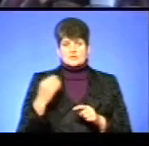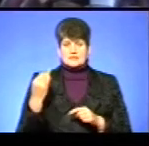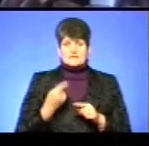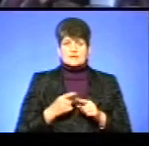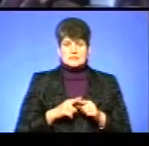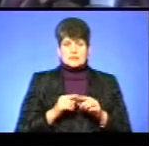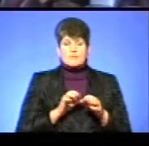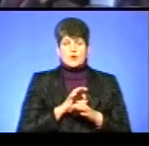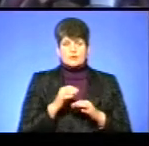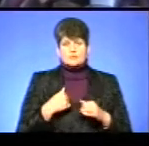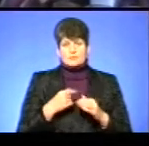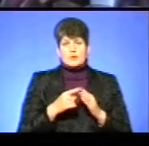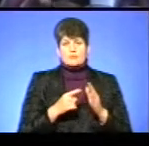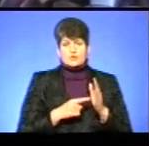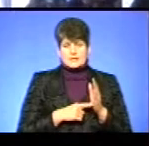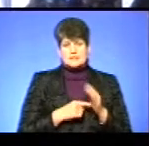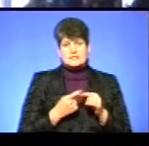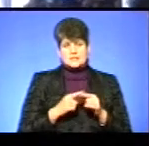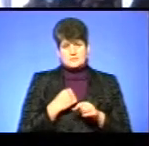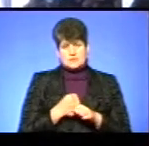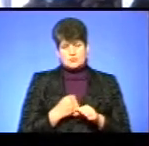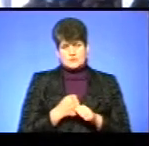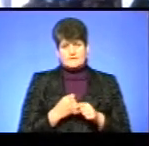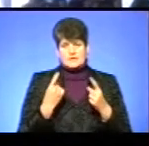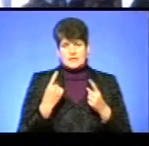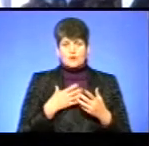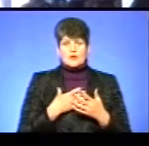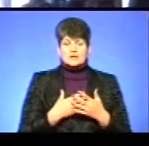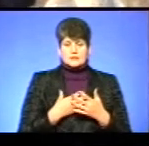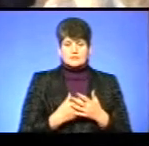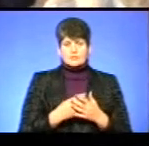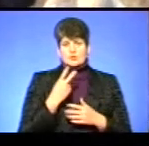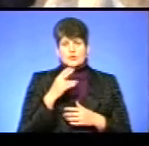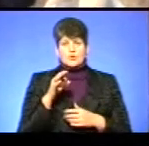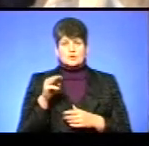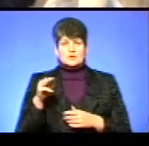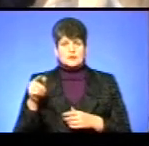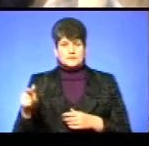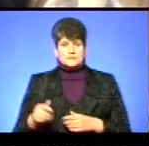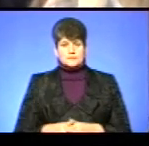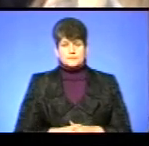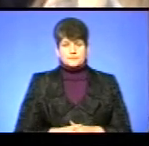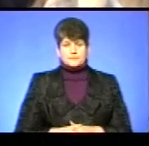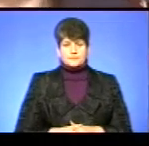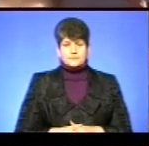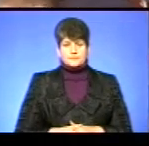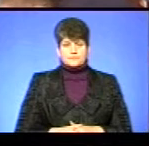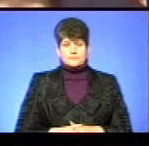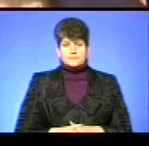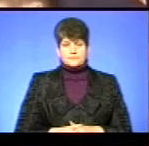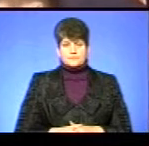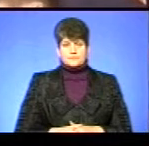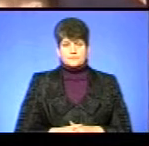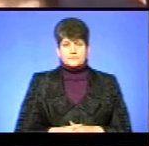проєктом, щоб ми поділилися на працювання. Велику активність проявили ОТГ. Крім того, ви можете поспілкуватися з тими, хто вже... Я вже